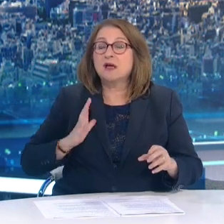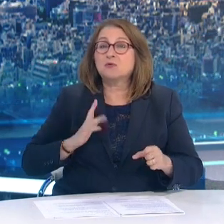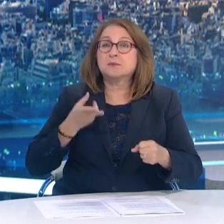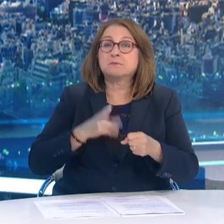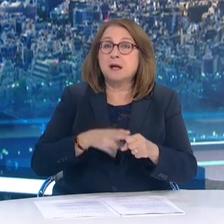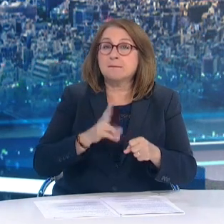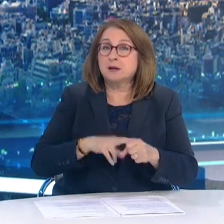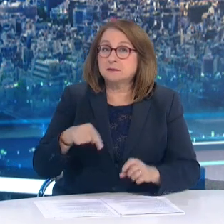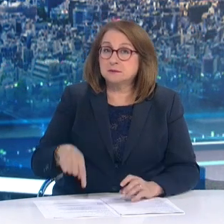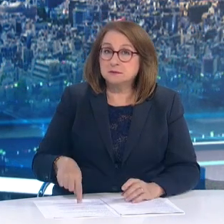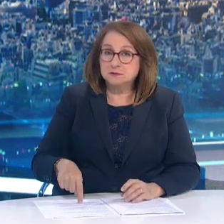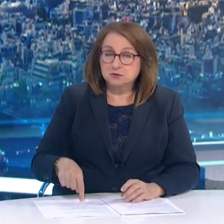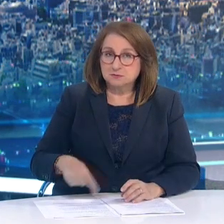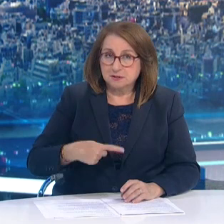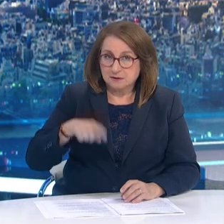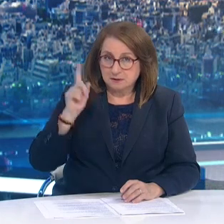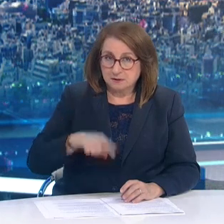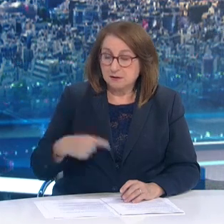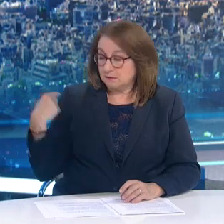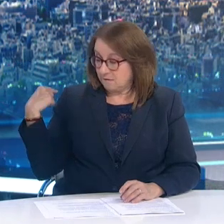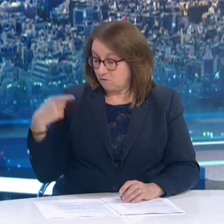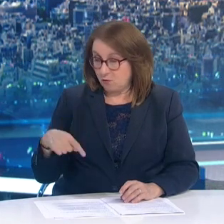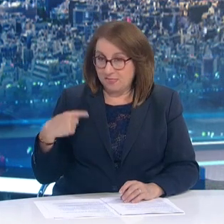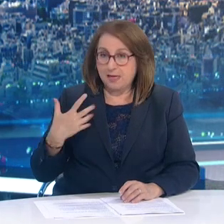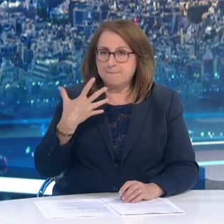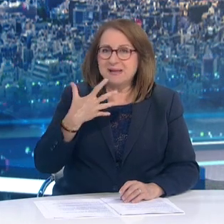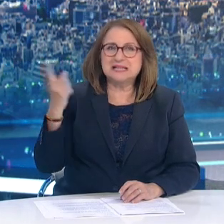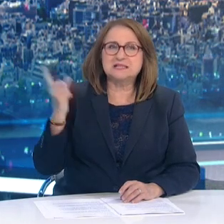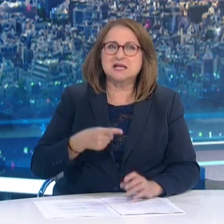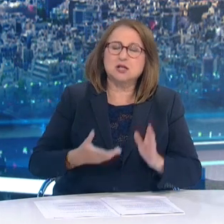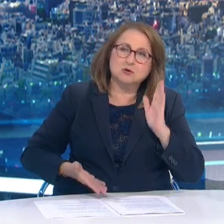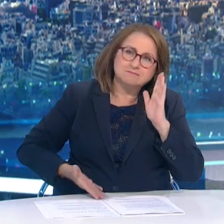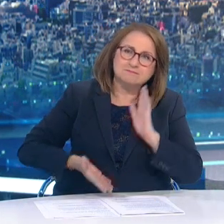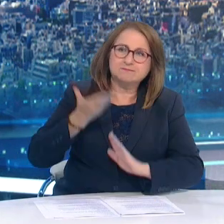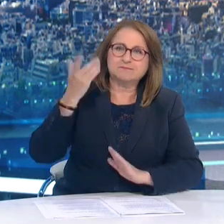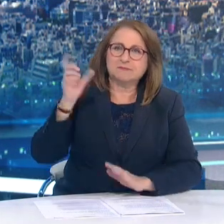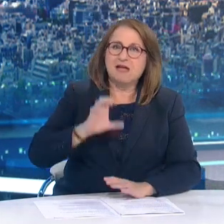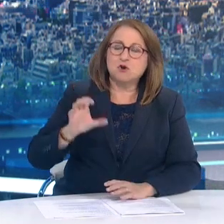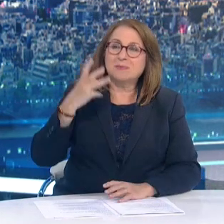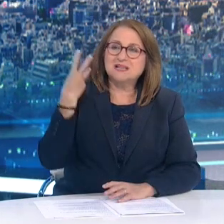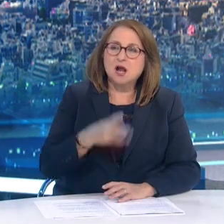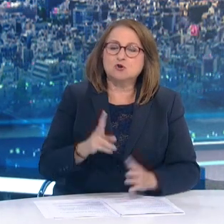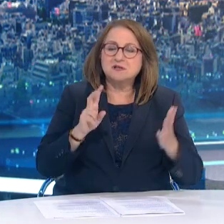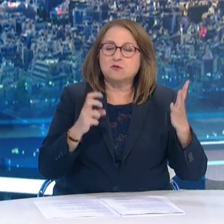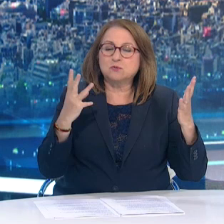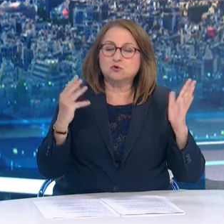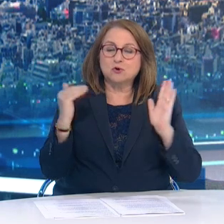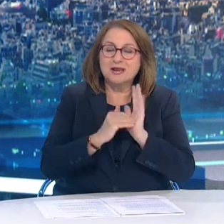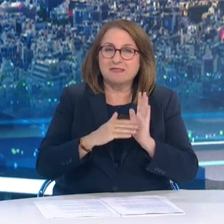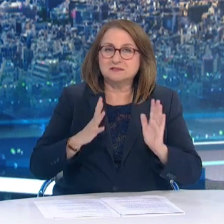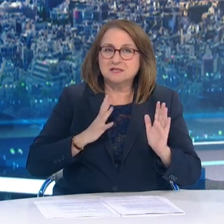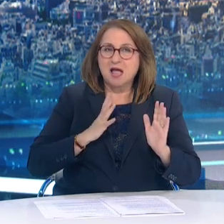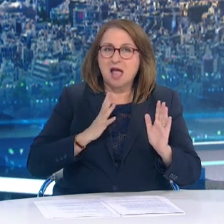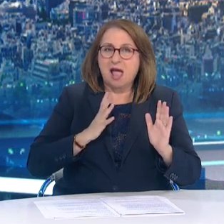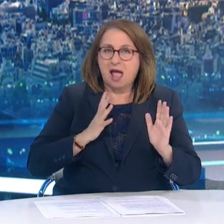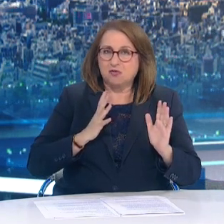αυξήθηκε περίπου 5% την τελευταία εβδομάδα σε περίπου 378.000 ανά ημέρα. Ο ρυθμός ωστόσο των θανάτων